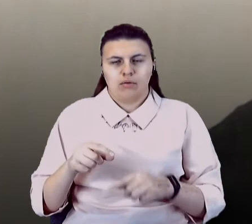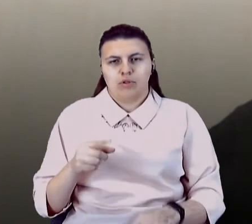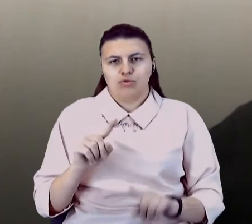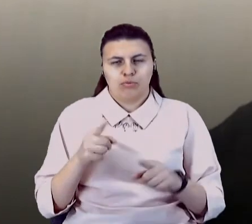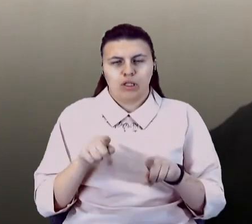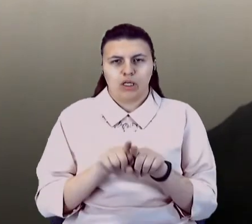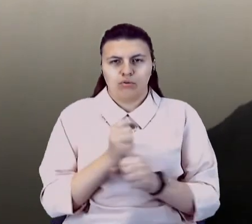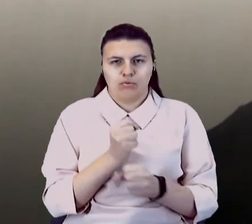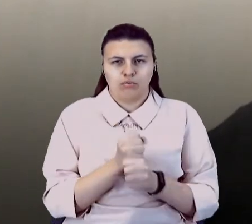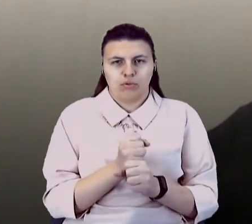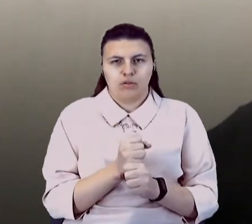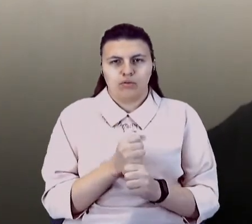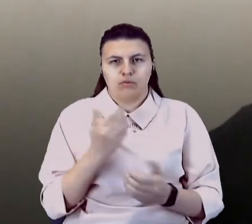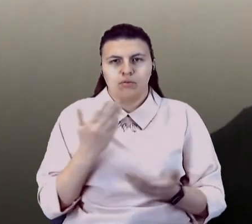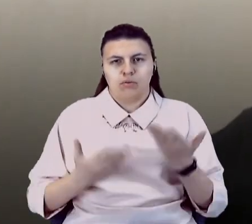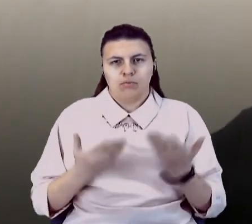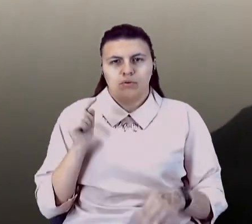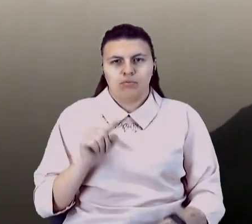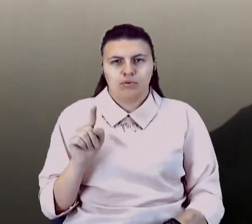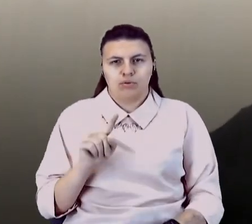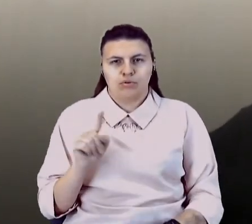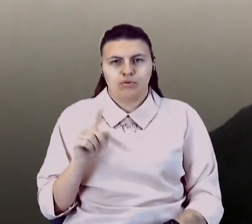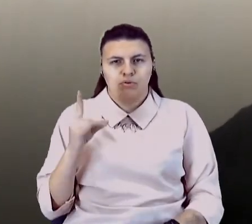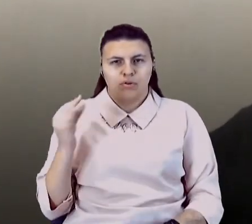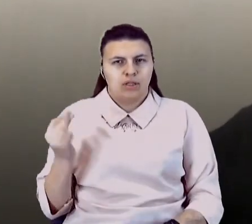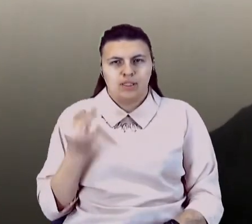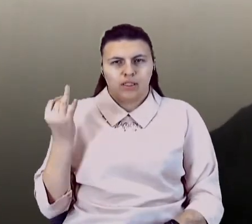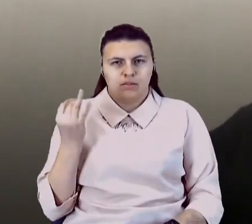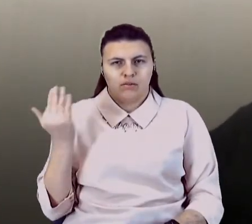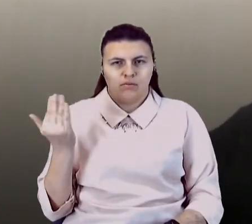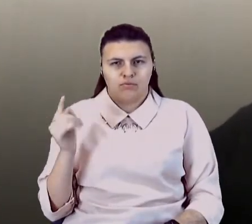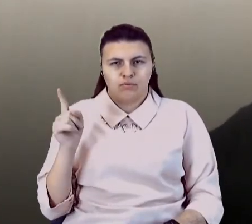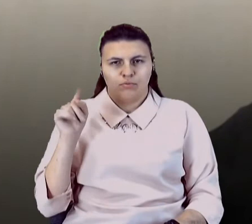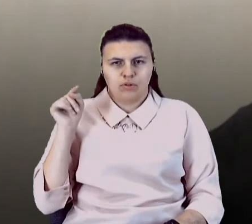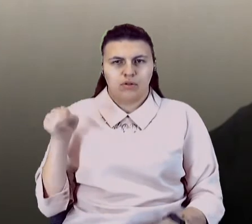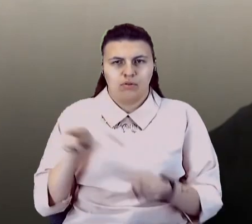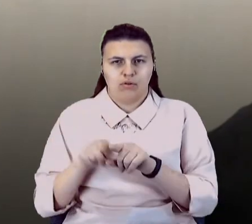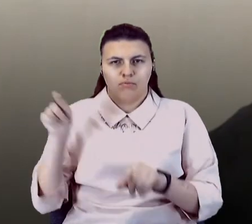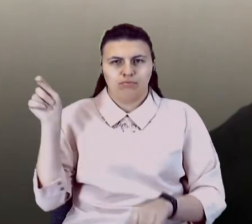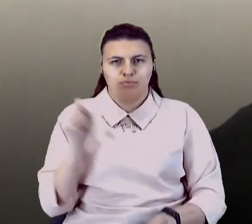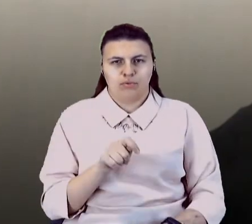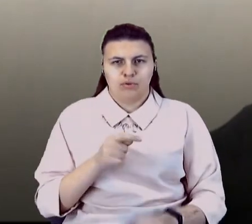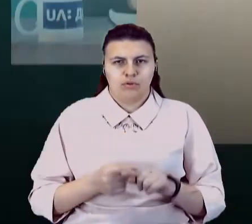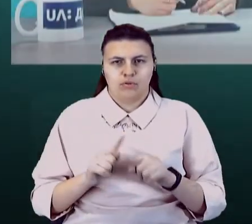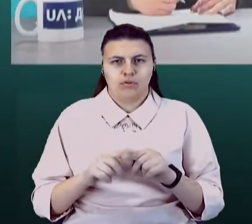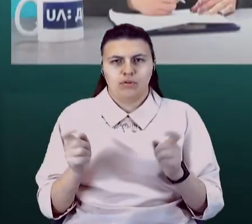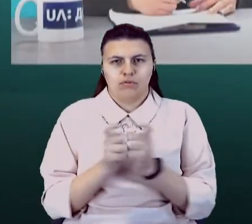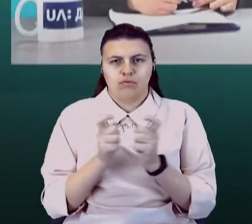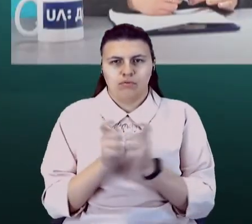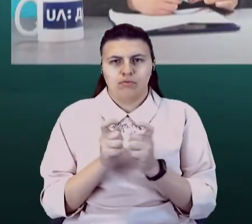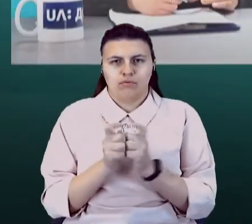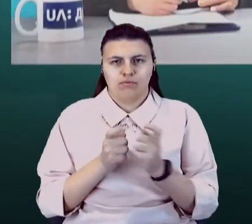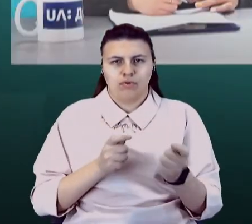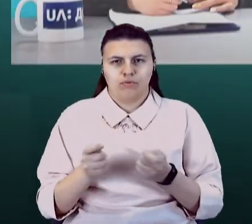Наприклад, тому що вони не зацікавлені жодним чином цей конфлікт, якось врегульовувати,